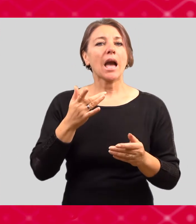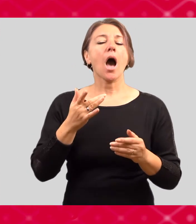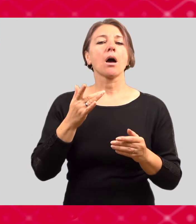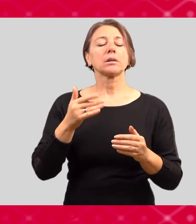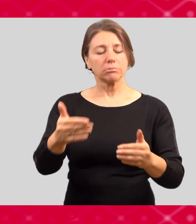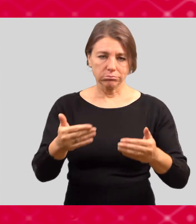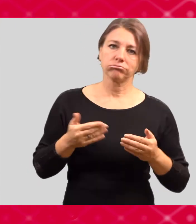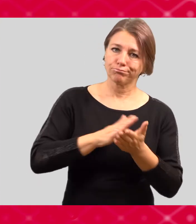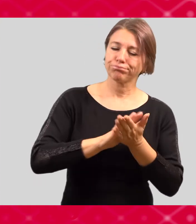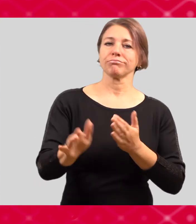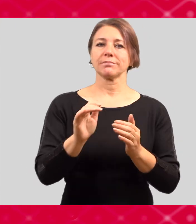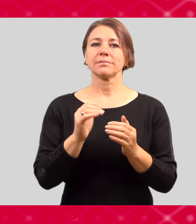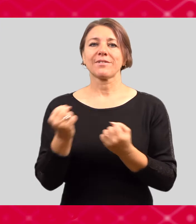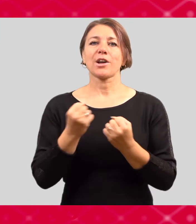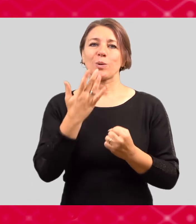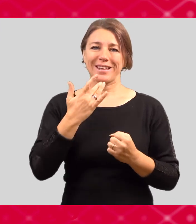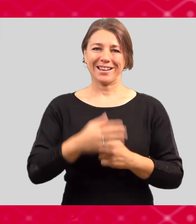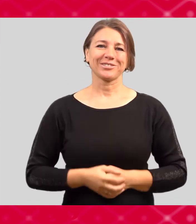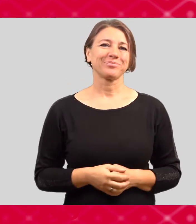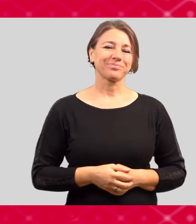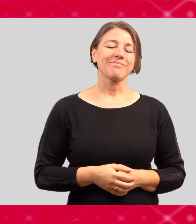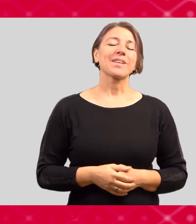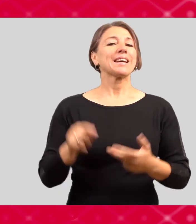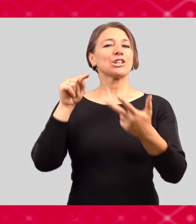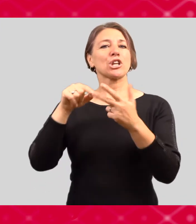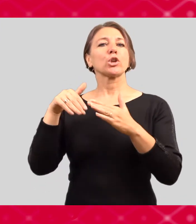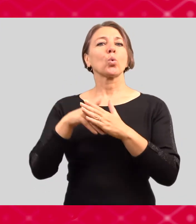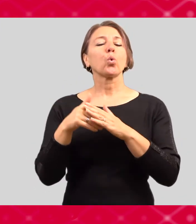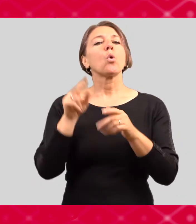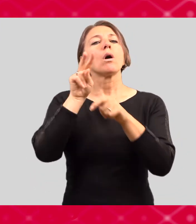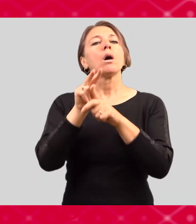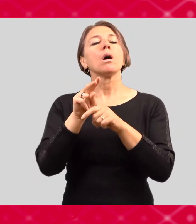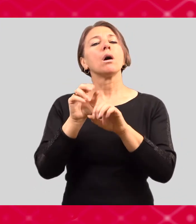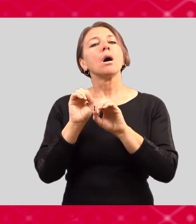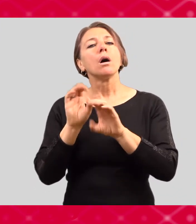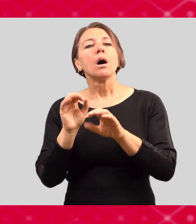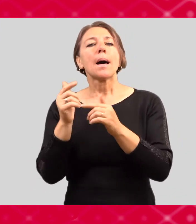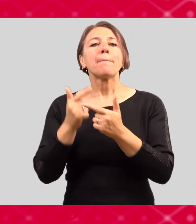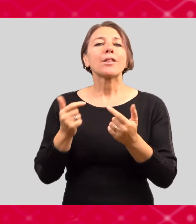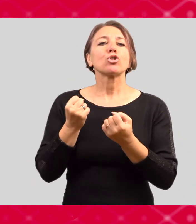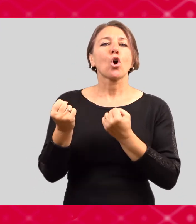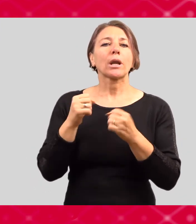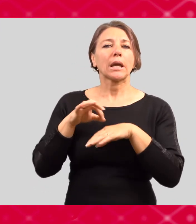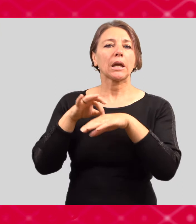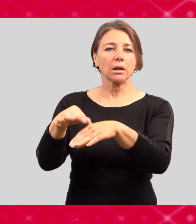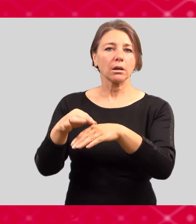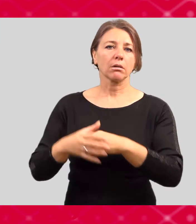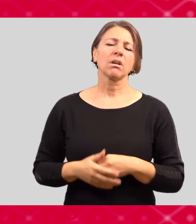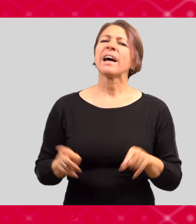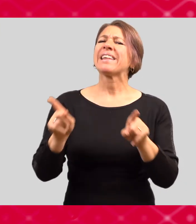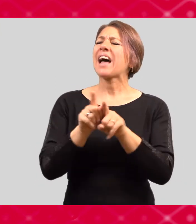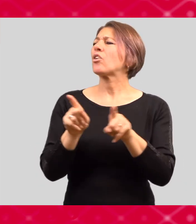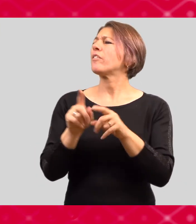Třetím takovým pilířem letní školy je mentoringový program. Mentoring znamená